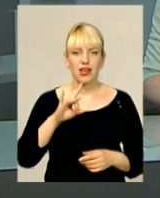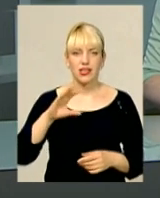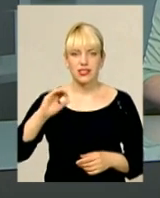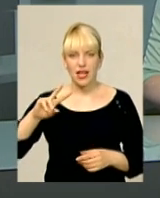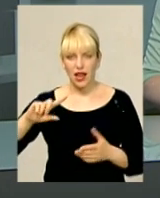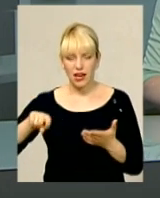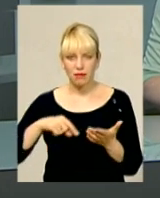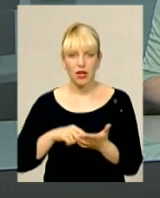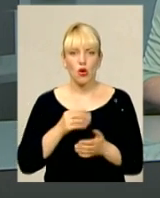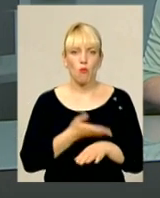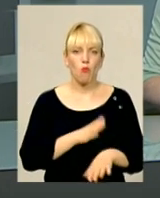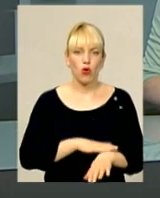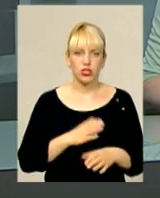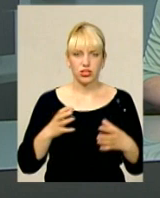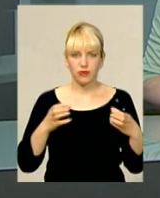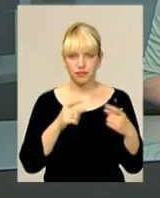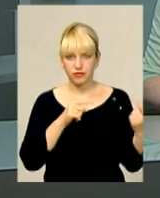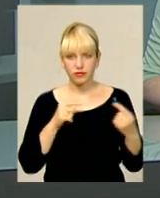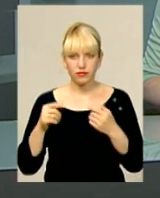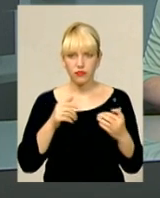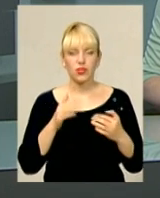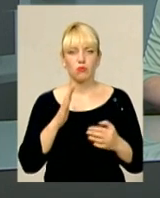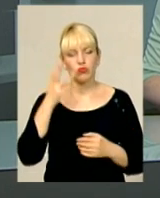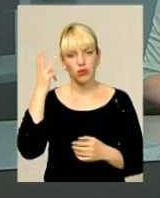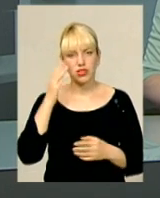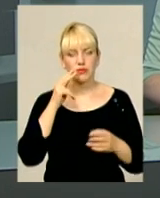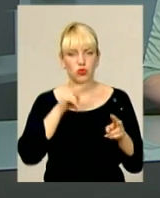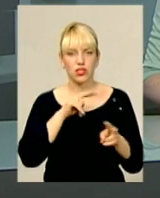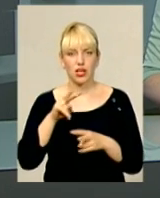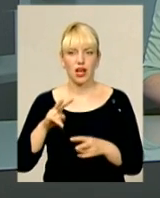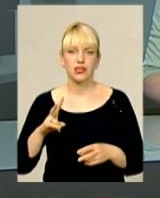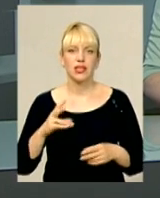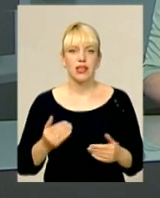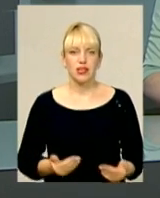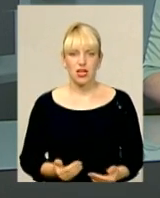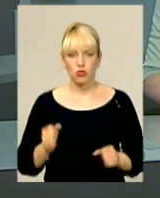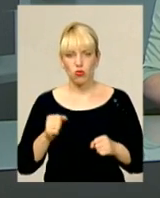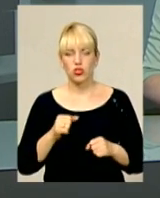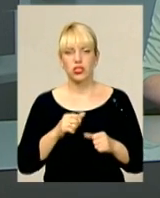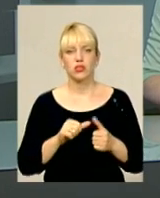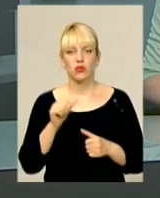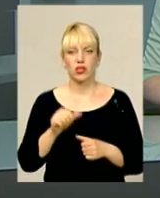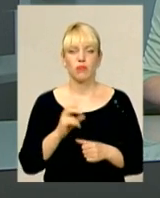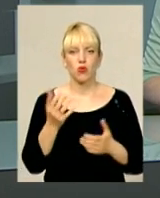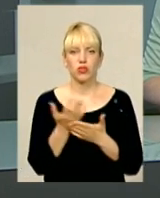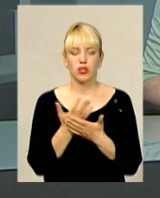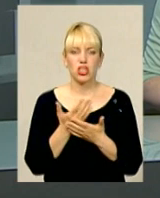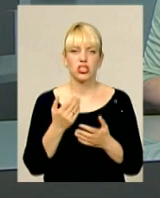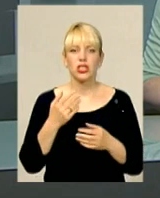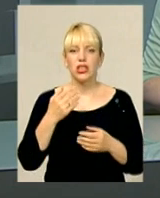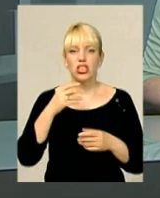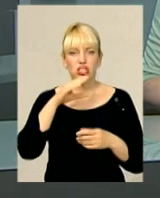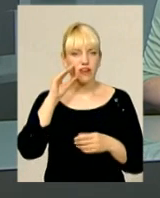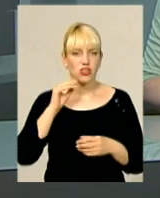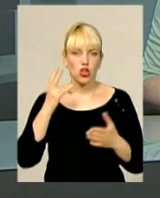відбудеться 10 липня. У Хмельницькому спостерігати наживо за футбольними баталіями можна, зокрема, у кінотеатрі Шевченка.